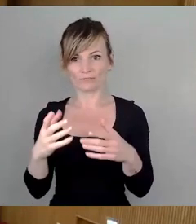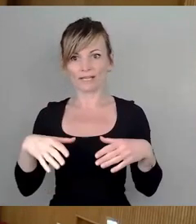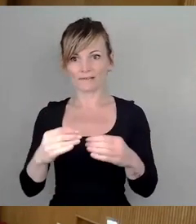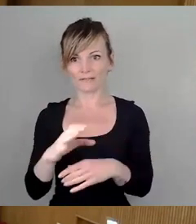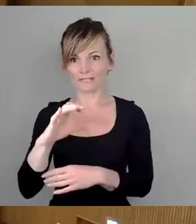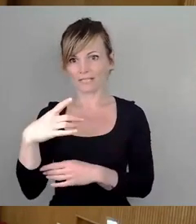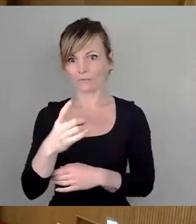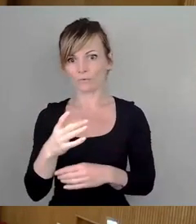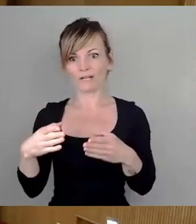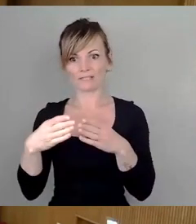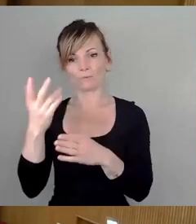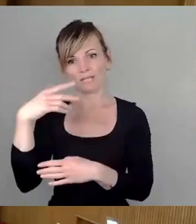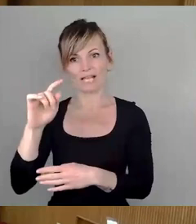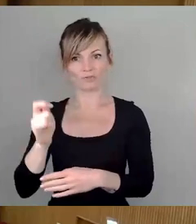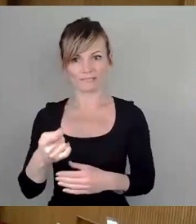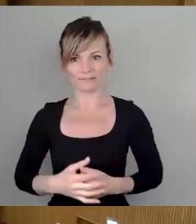-Fraktion. Herr Schmidt.